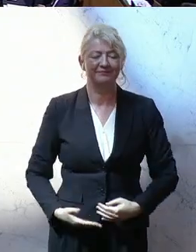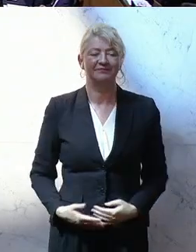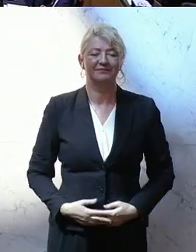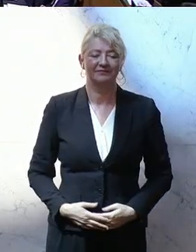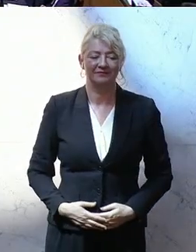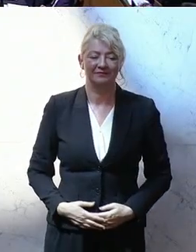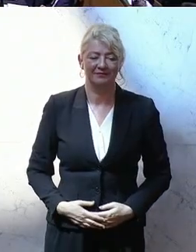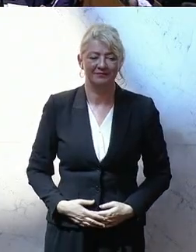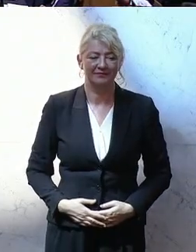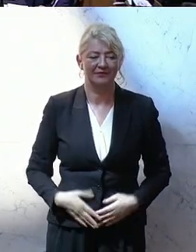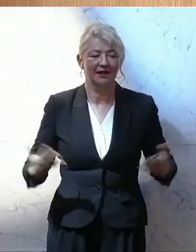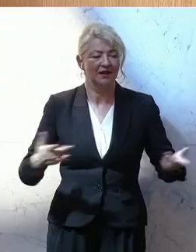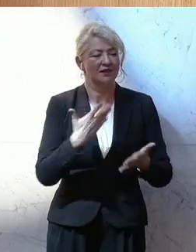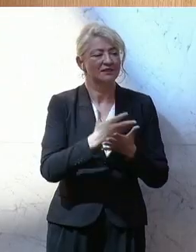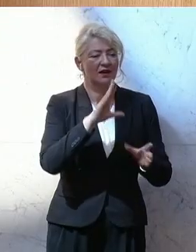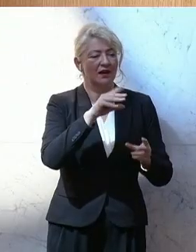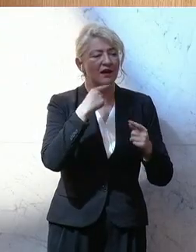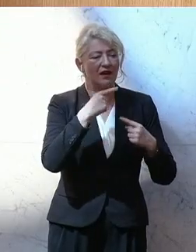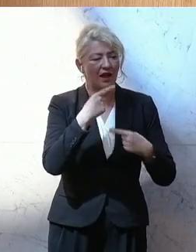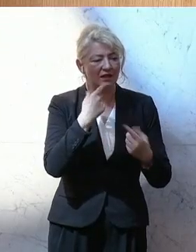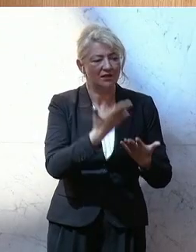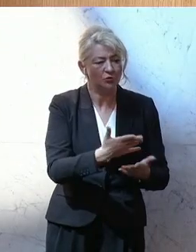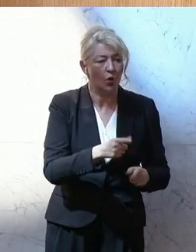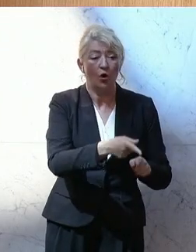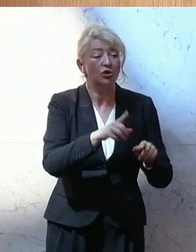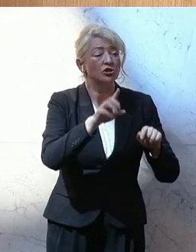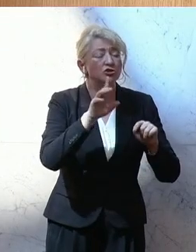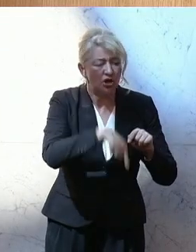So schlimm, wie es hier behauptet ist, ist es in keinster Weise.